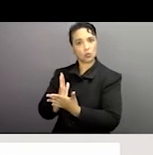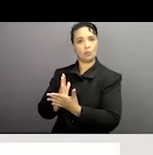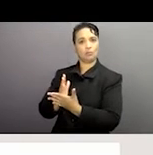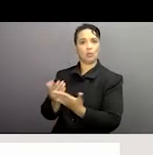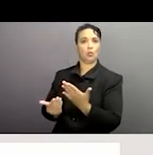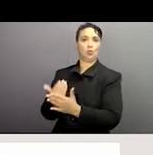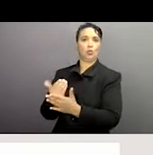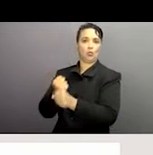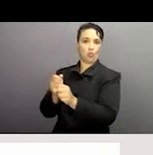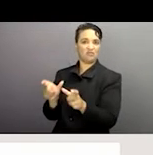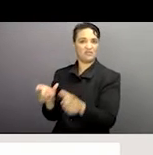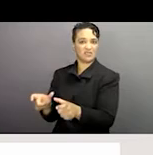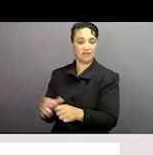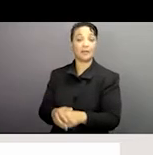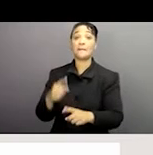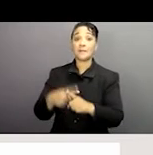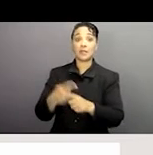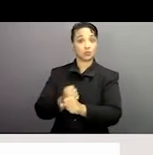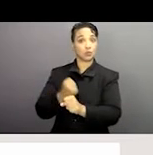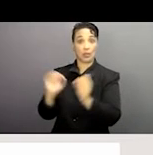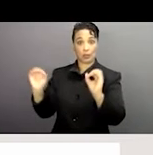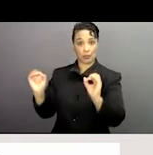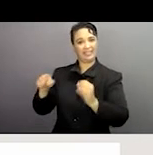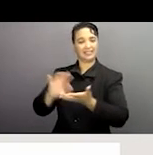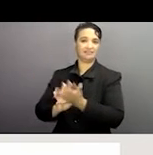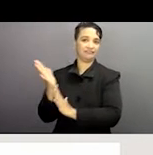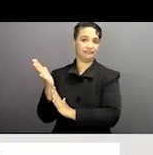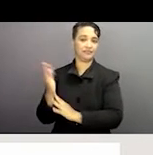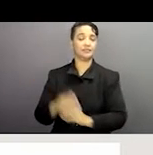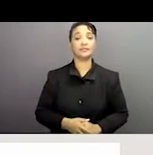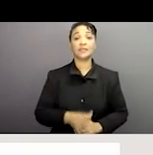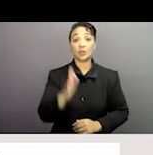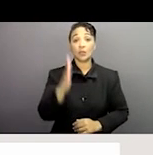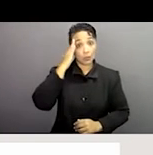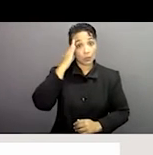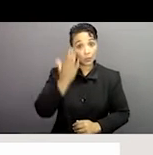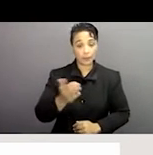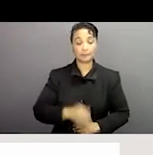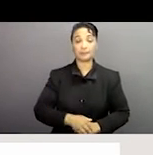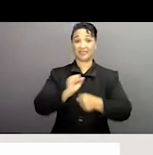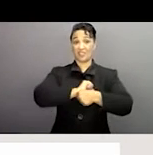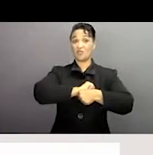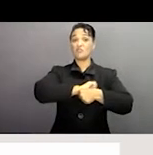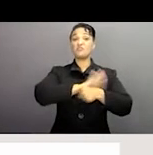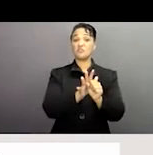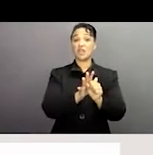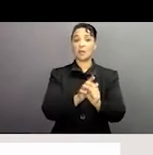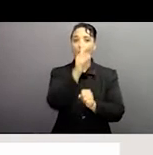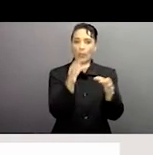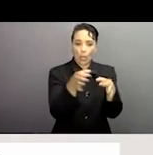l'esclavage moderne et le chômage aussi. À cause de la pandémie, la pandémie a été